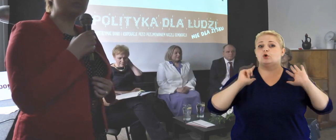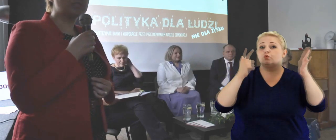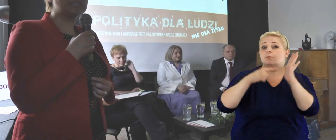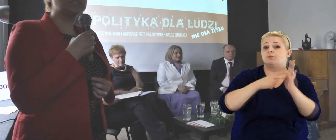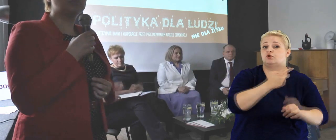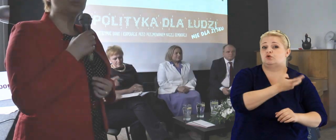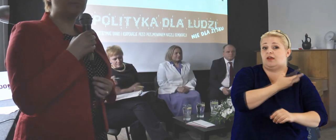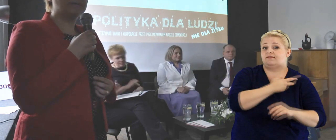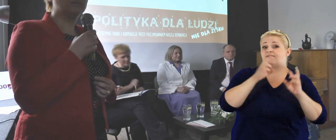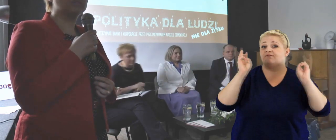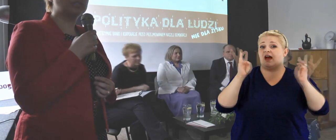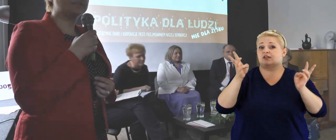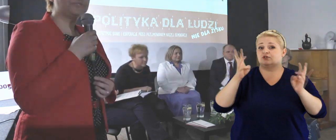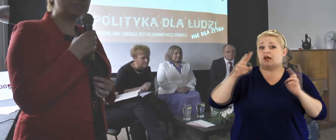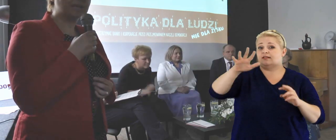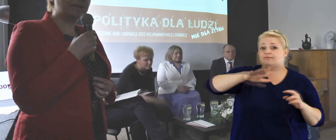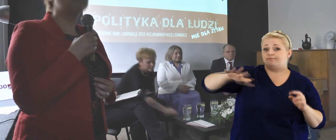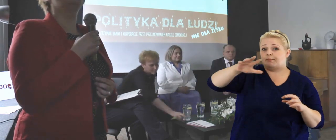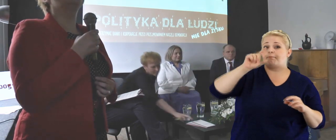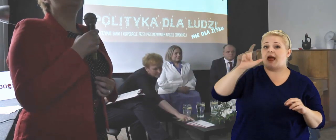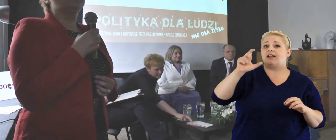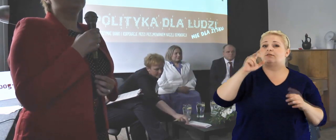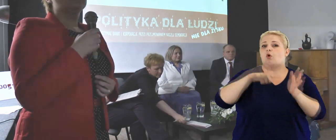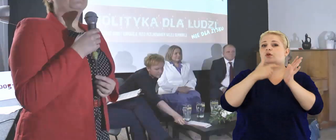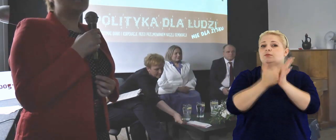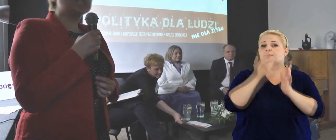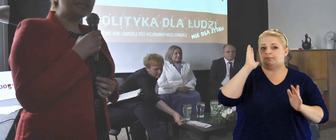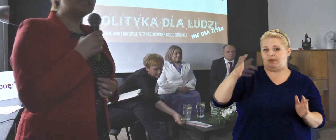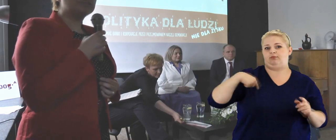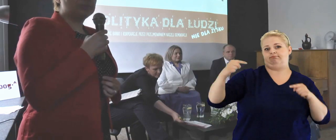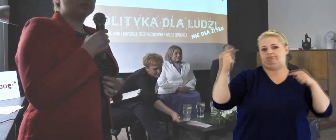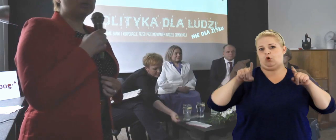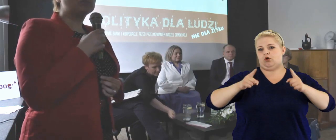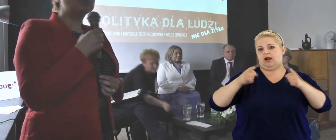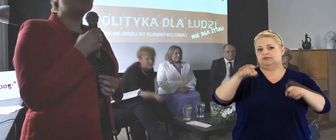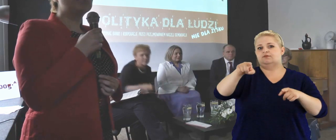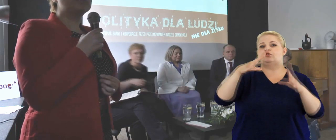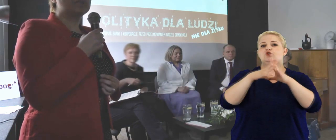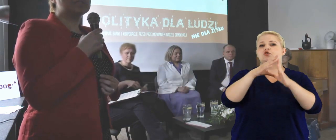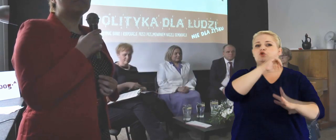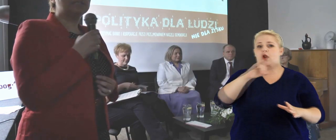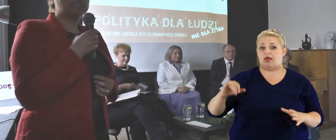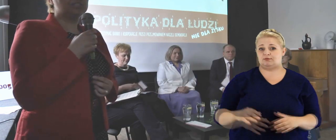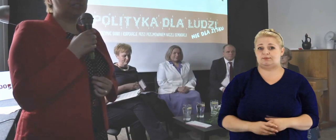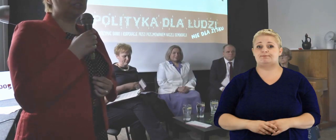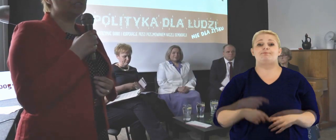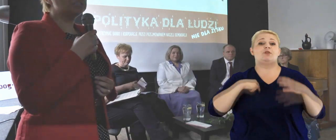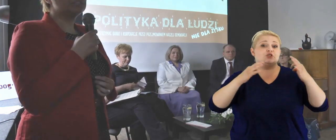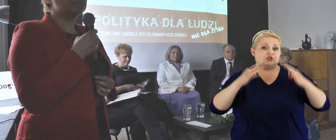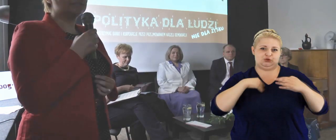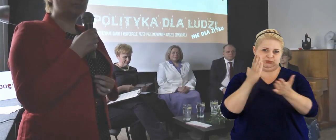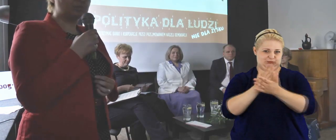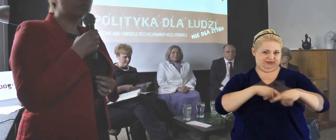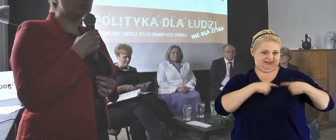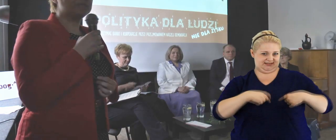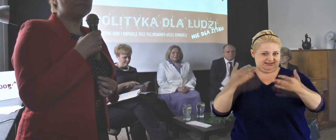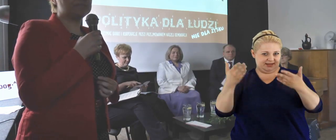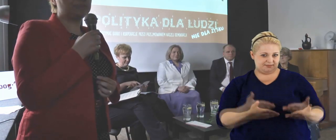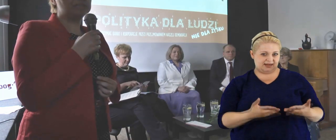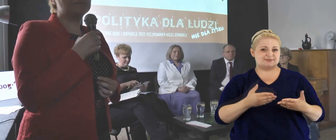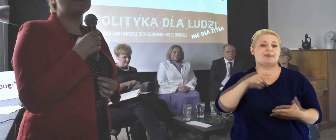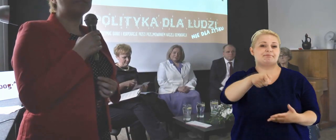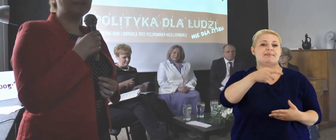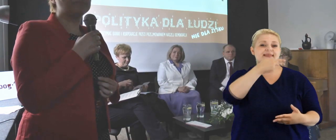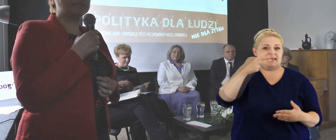publicznym poruszać. 7 czerwca w warsztacie na Placu Konstytucji będziemy organizowali nasze dziesięciolecie, na które już